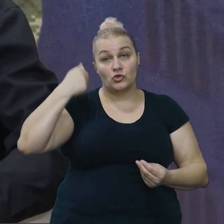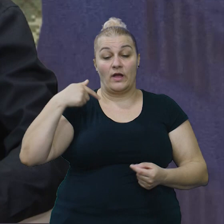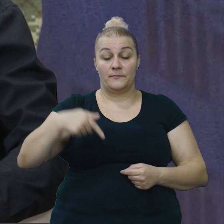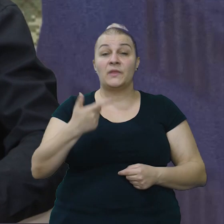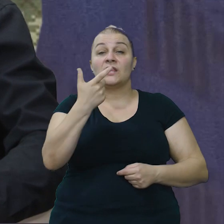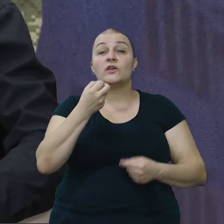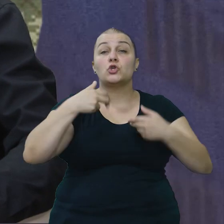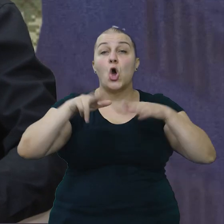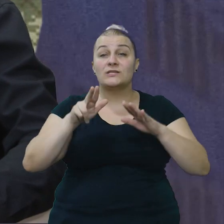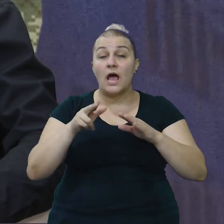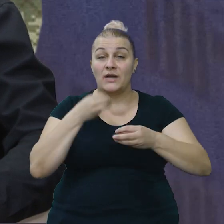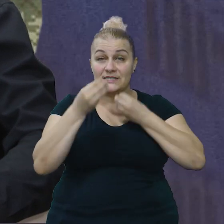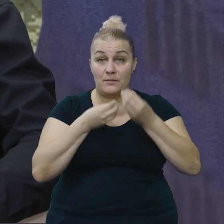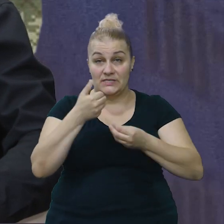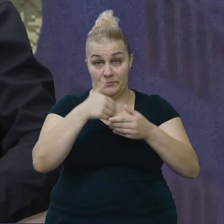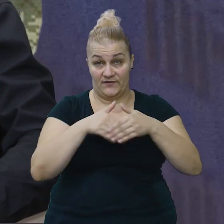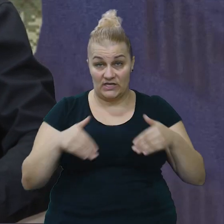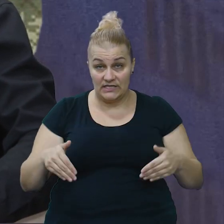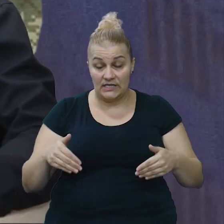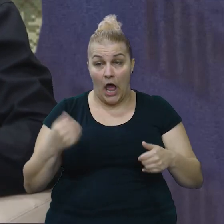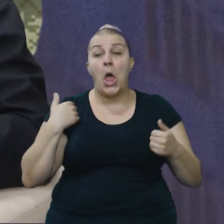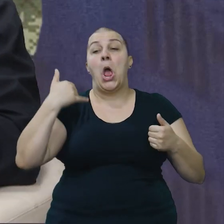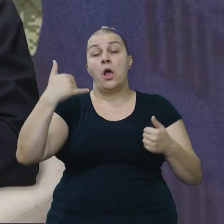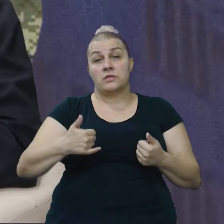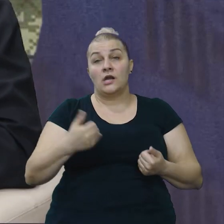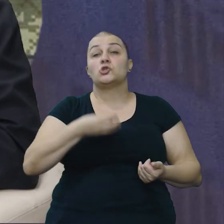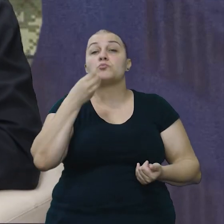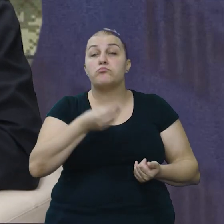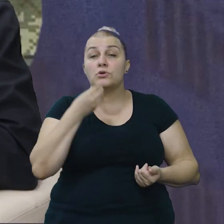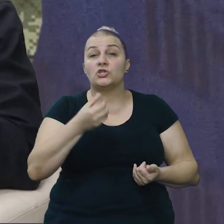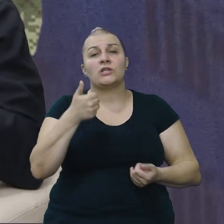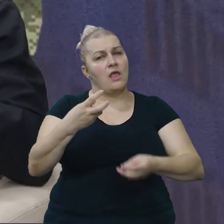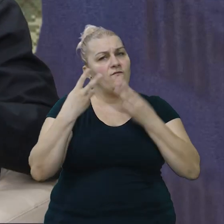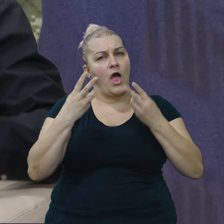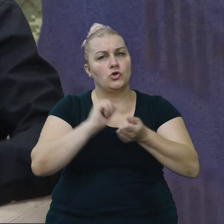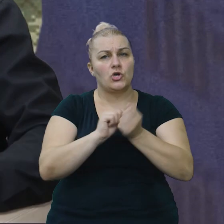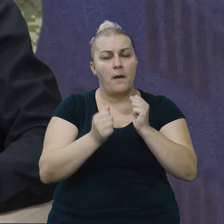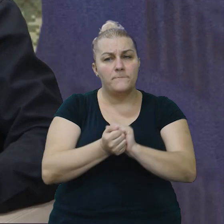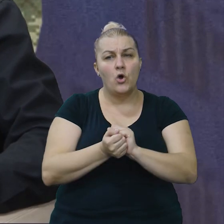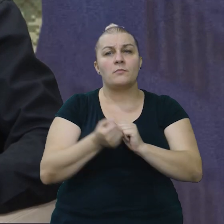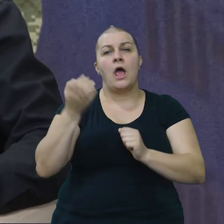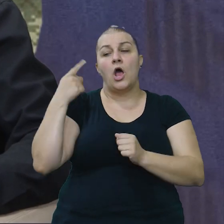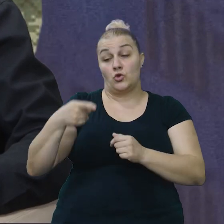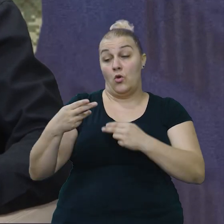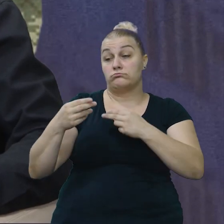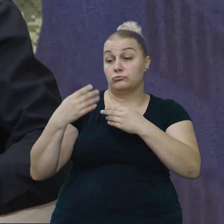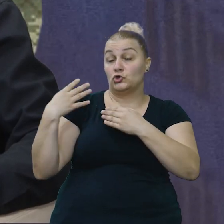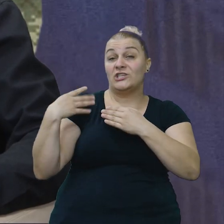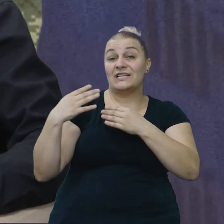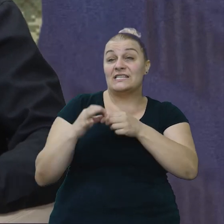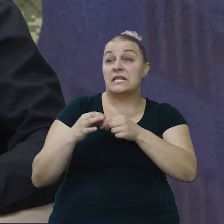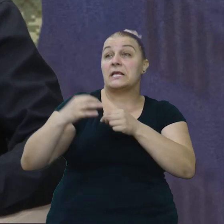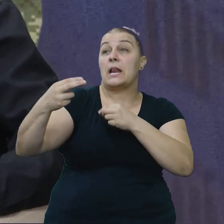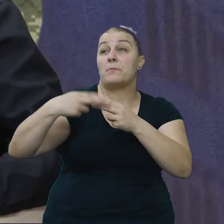218. emisiji na prvoj crti. Danas ćemo birićati u jednoj bitnoj bitki koja se dogodila svega 40 km od grada